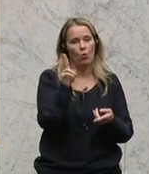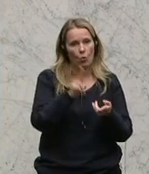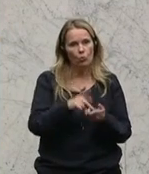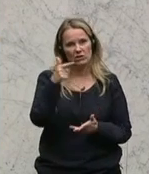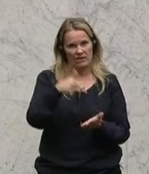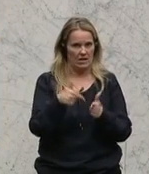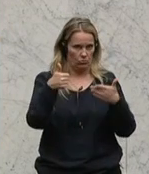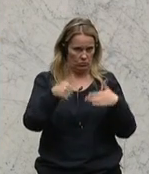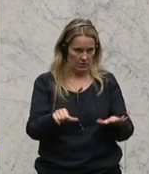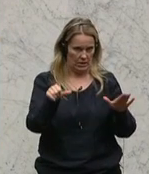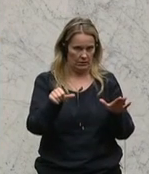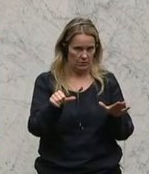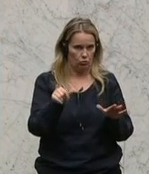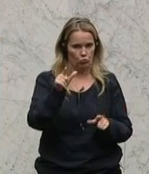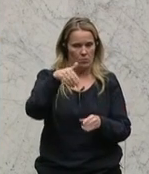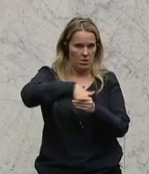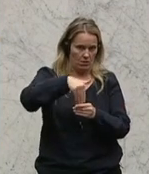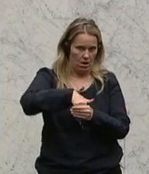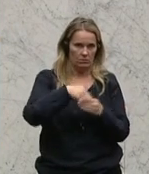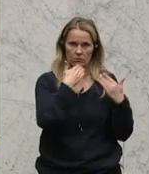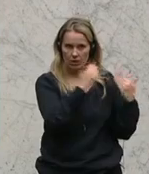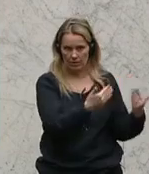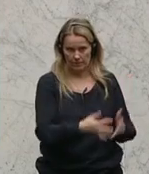2016 zum Inhalt hat.